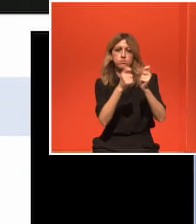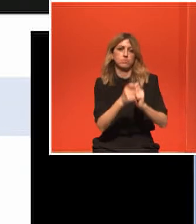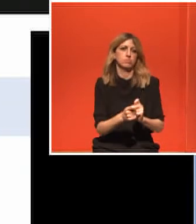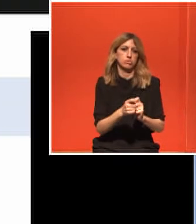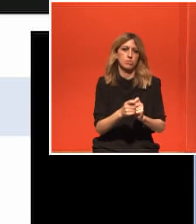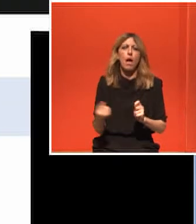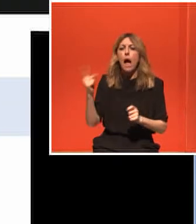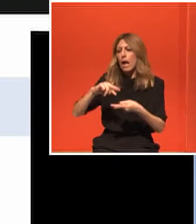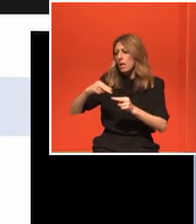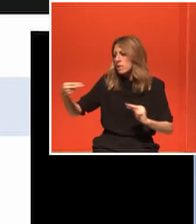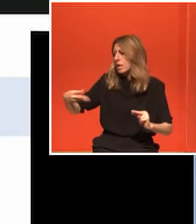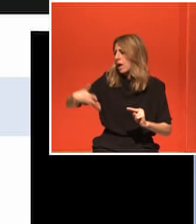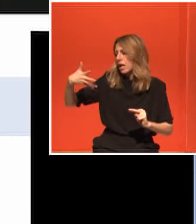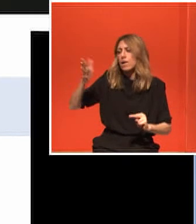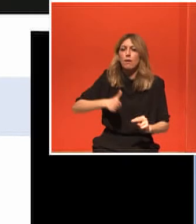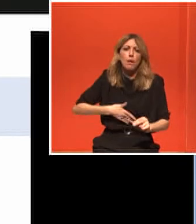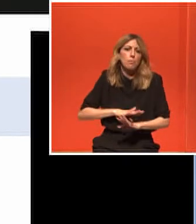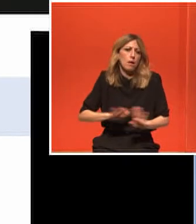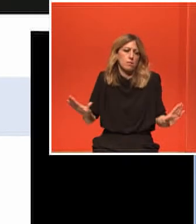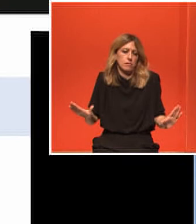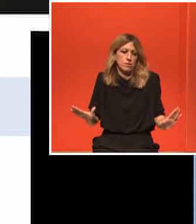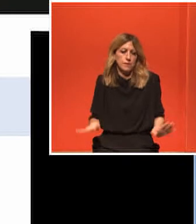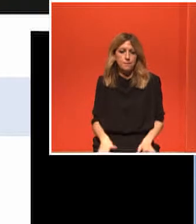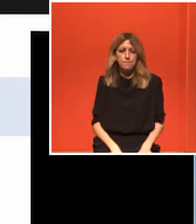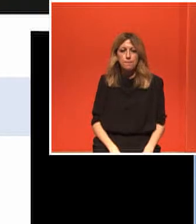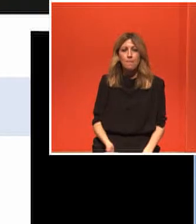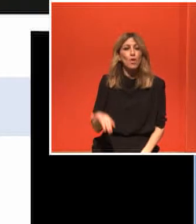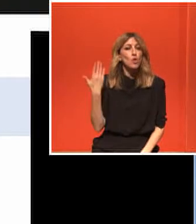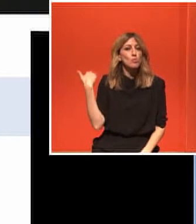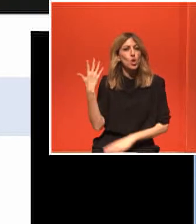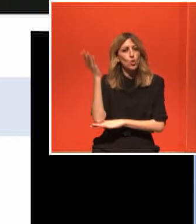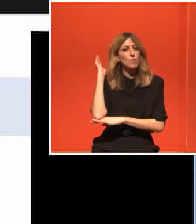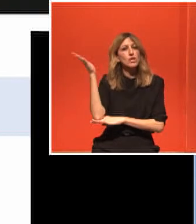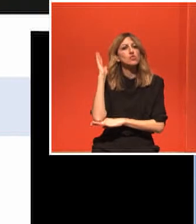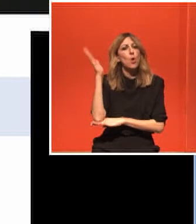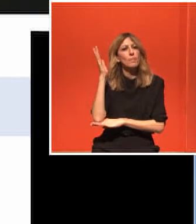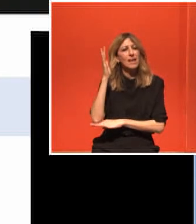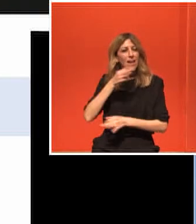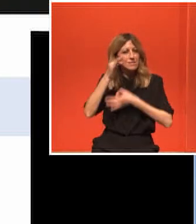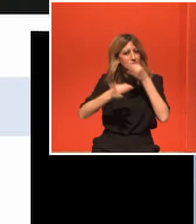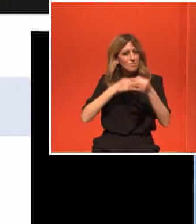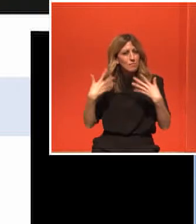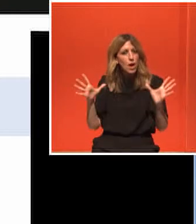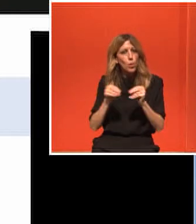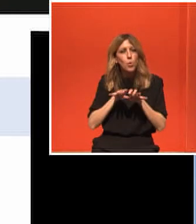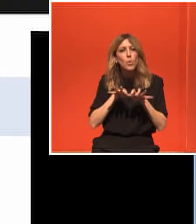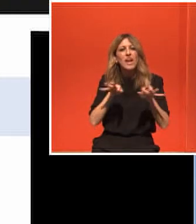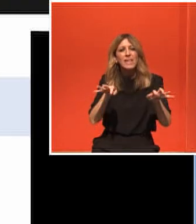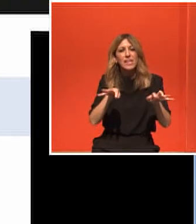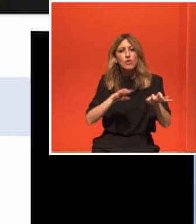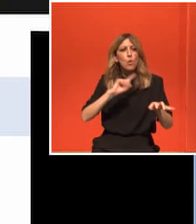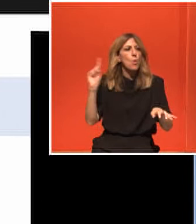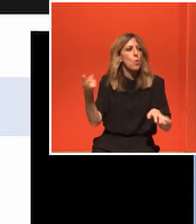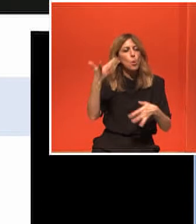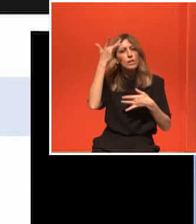ακούστηκαν και στις προηγούμενες ομιλίες είναι ξεκάθαρο πλέον. Όχι μόνο προληπτικά.